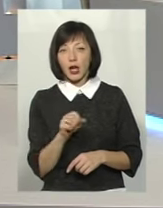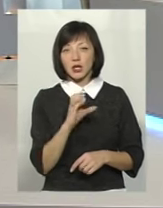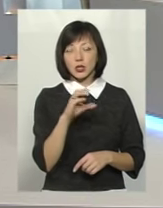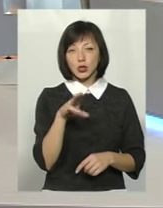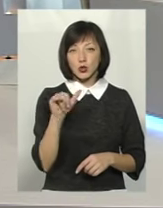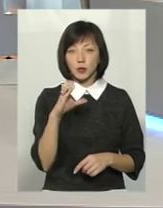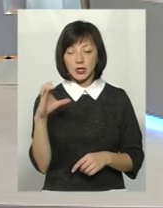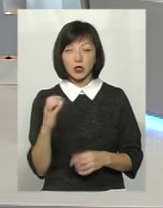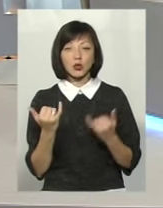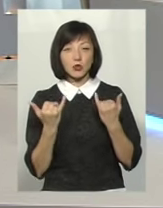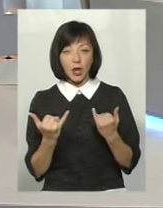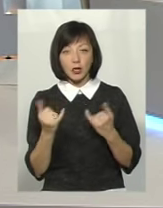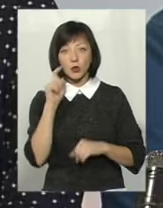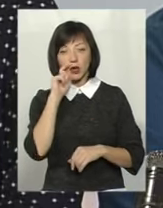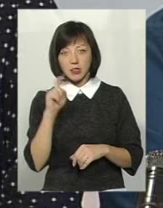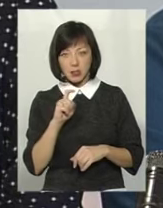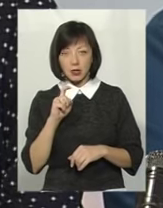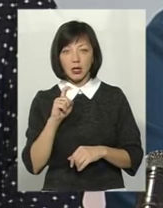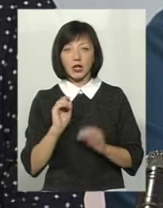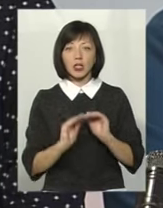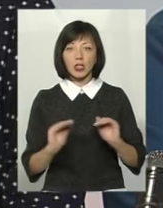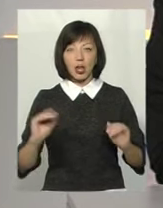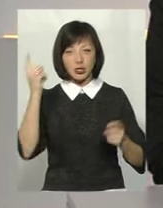українські